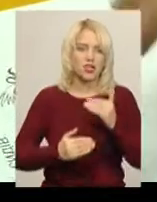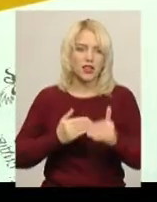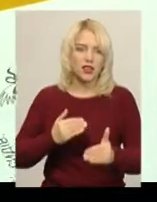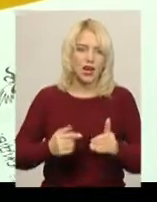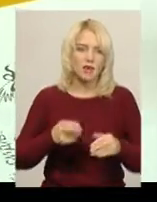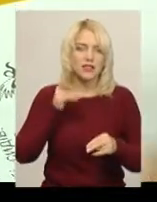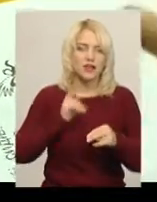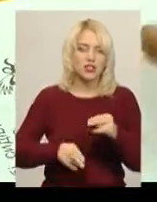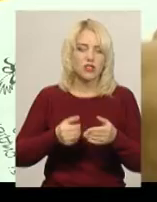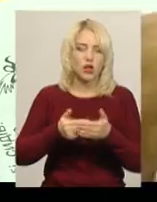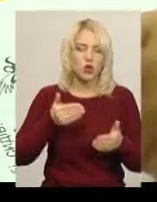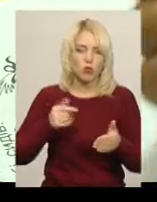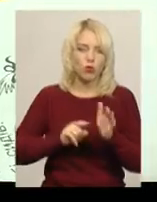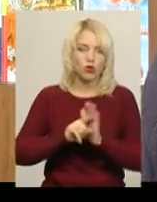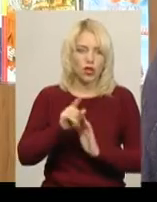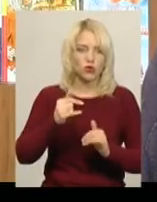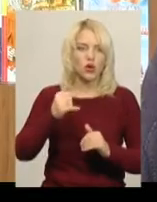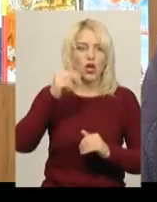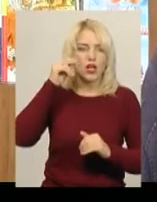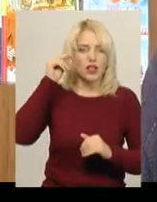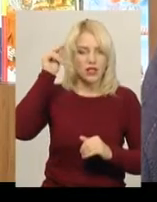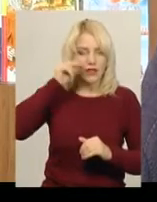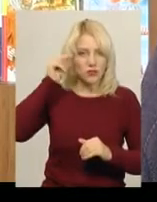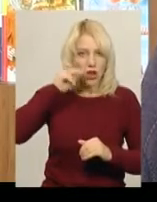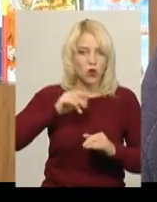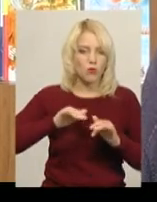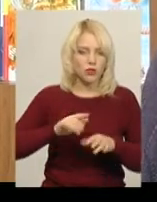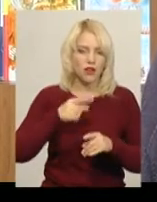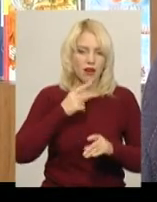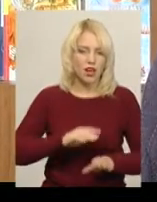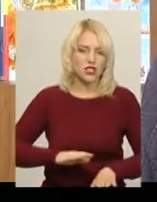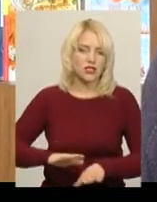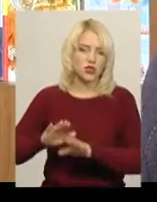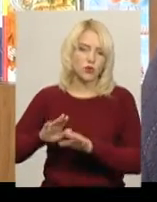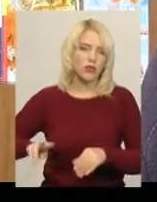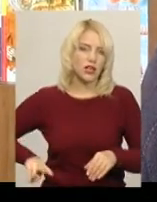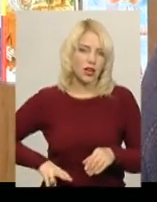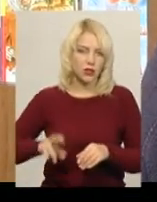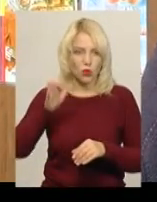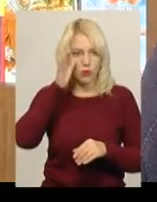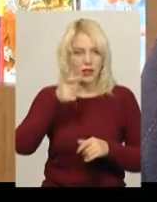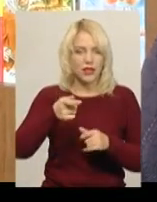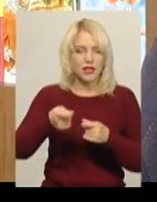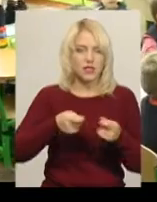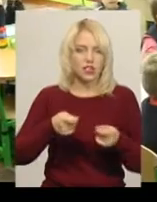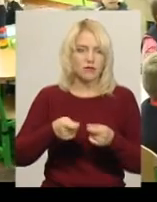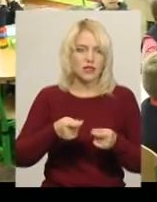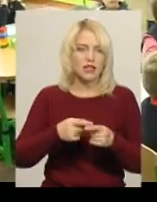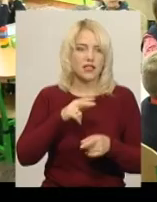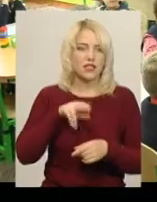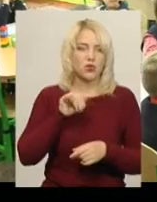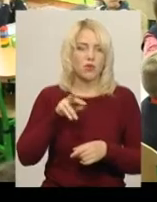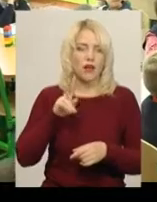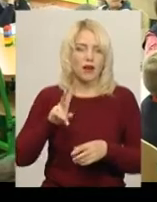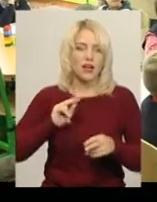початку цьогорічного навчального процесу, каже заступник директора Департаменту освіти і науки облдержадміністрації Тетяна Дупляк Вчителі